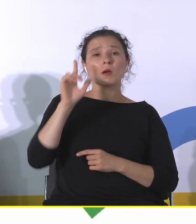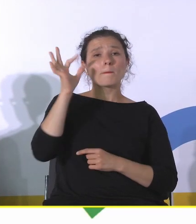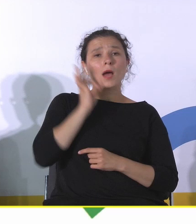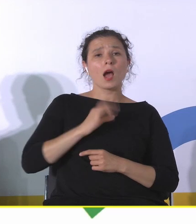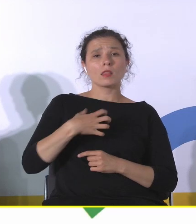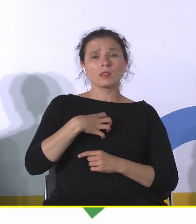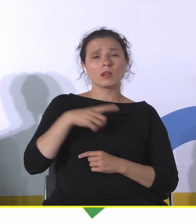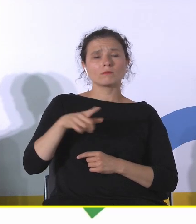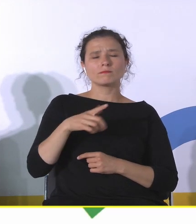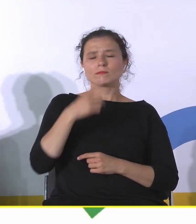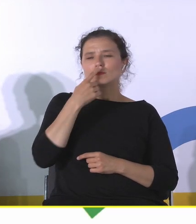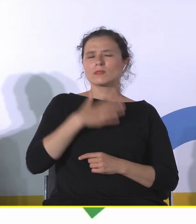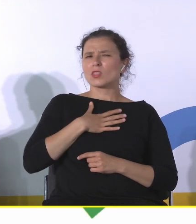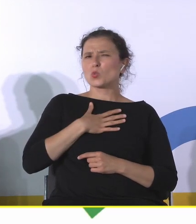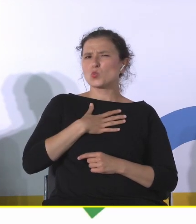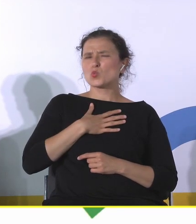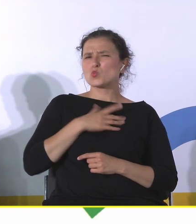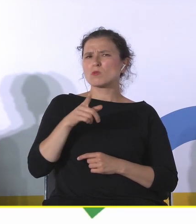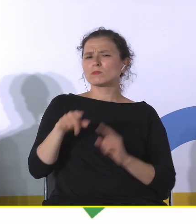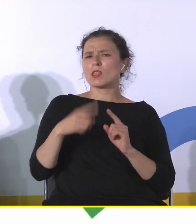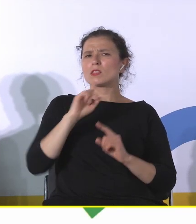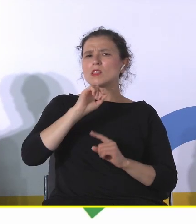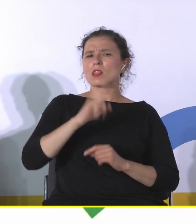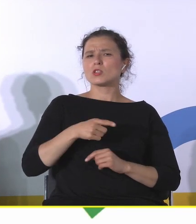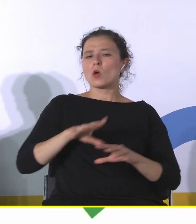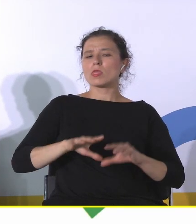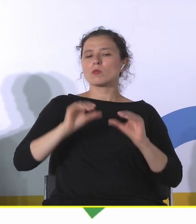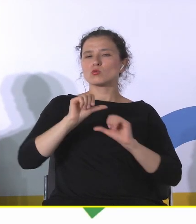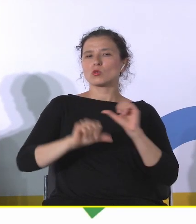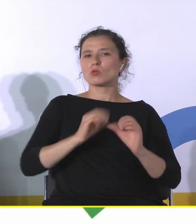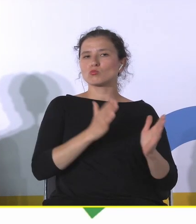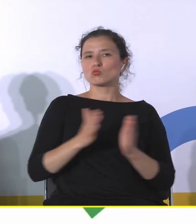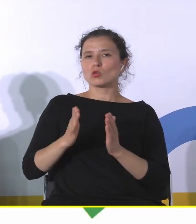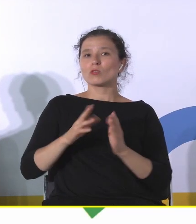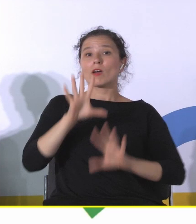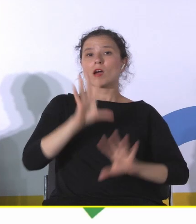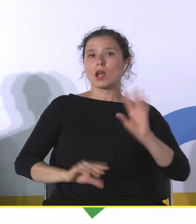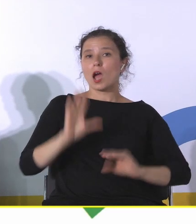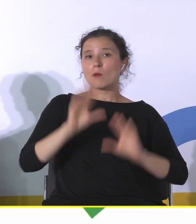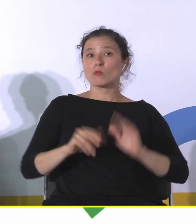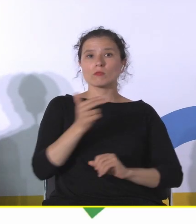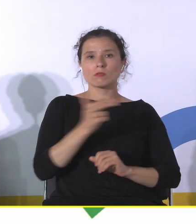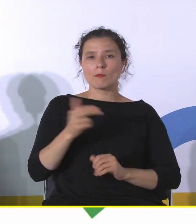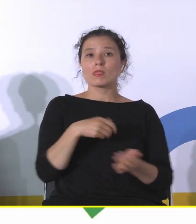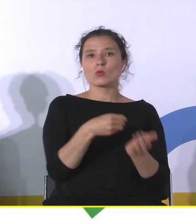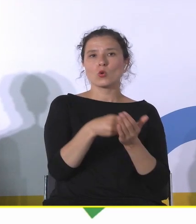intuicją zleciła na początku tego roku przygotowanie takiego raportu na temat kosztów